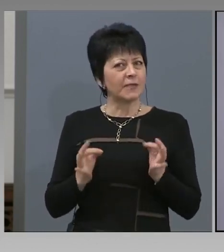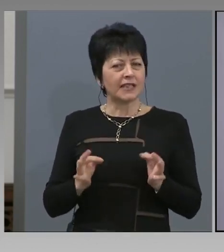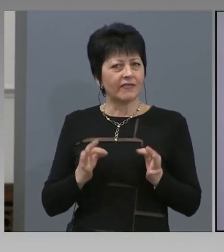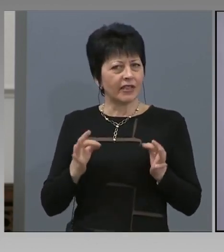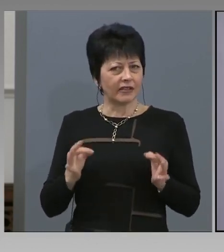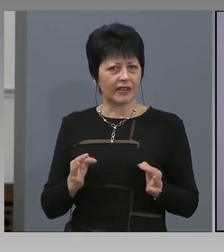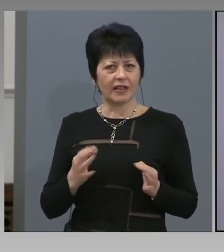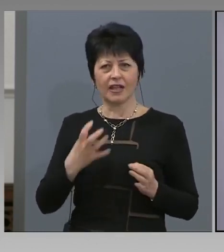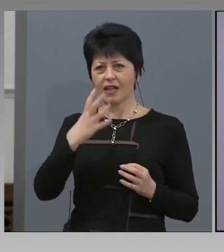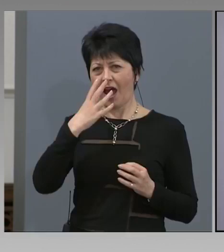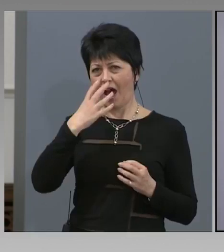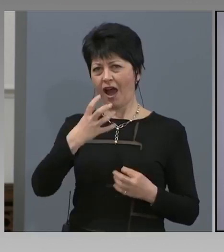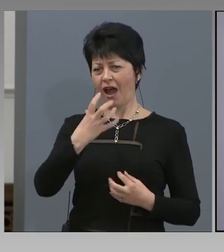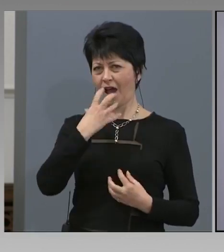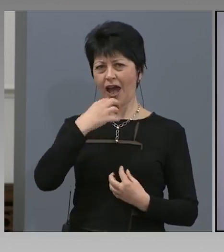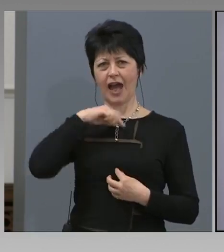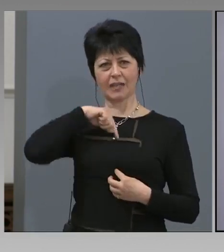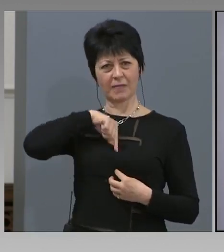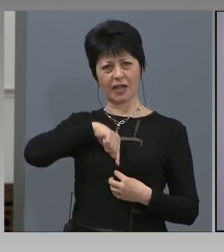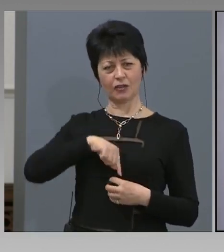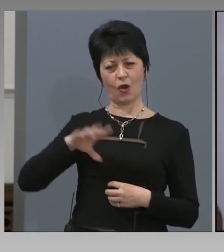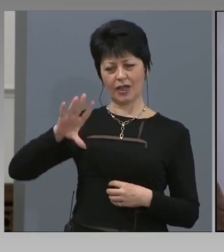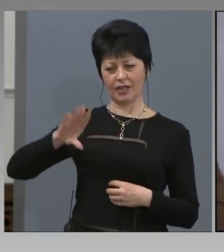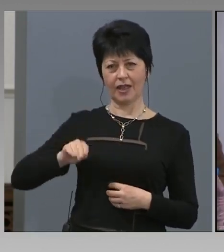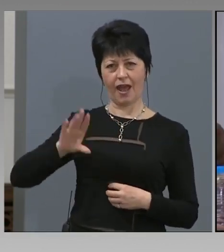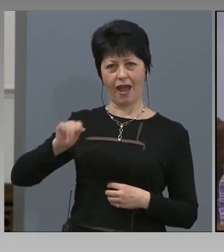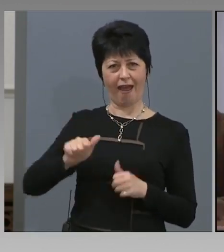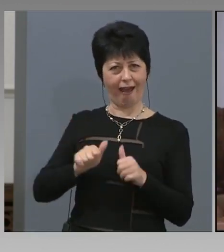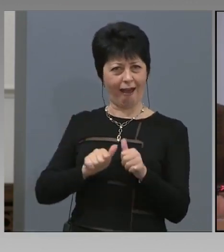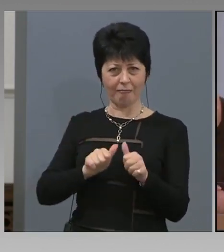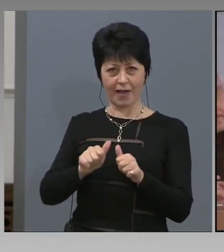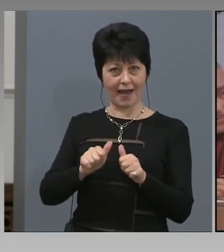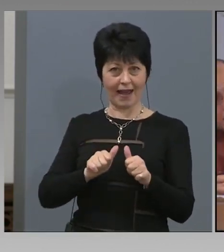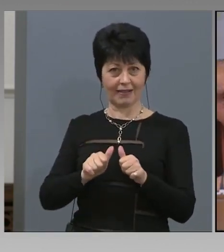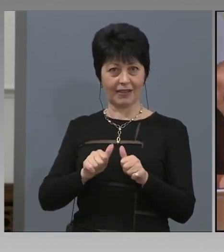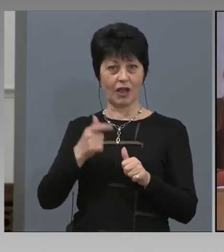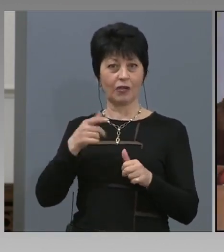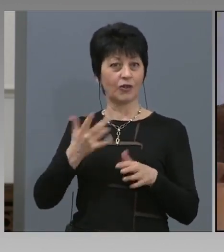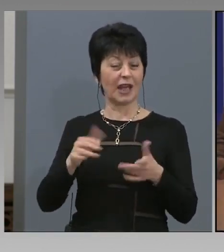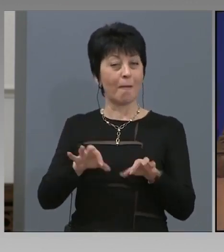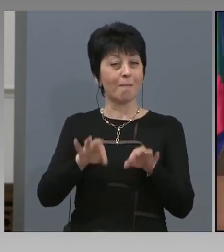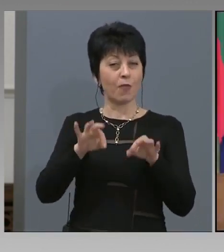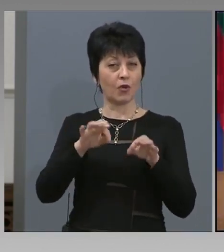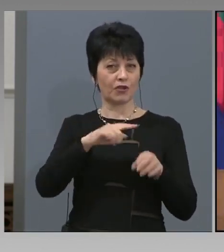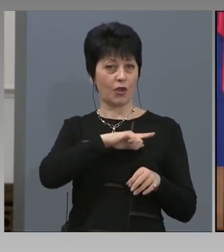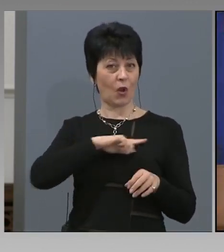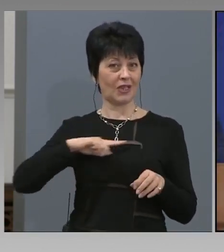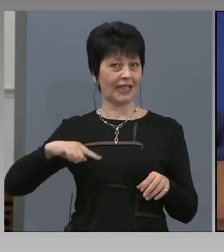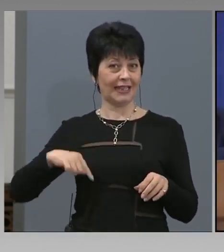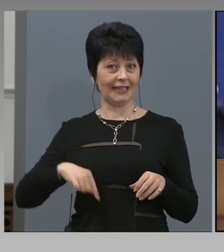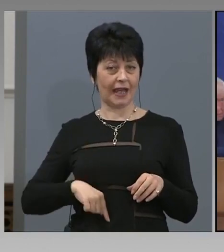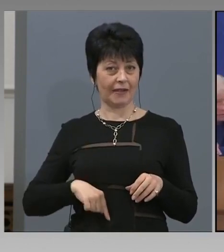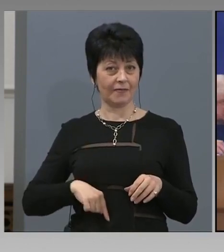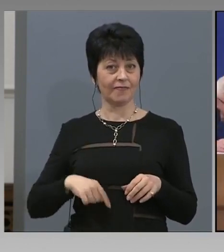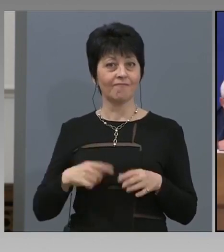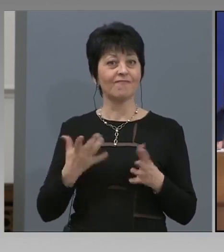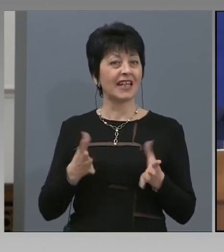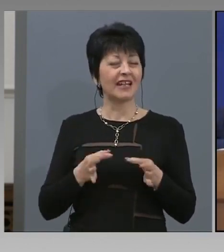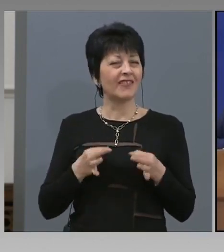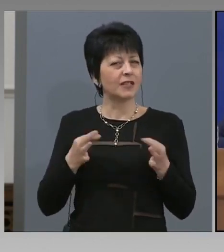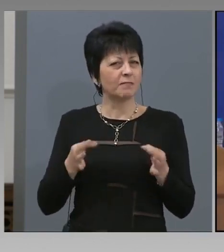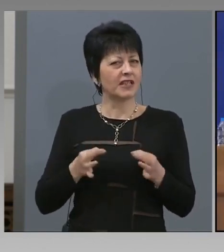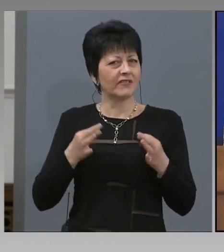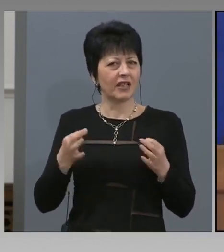респираторните апарати, които бяха поръчени от Китай? Има ли яснота какво точно поръчваме? И каква е спецификацията на